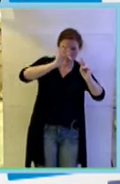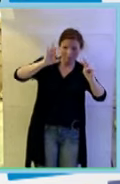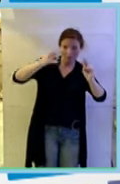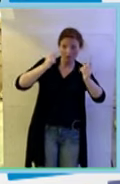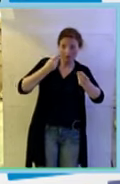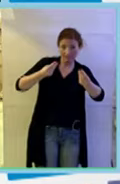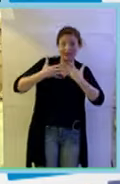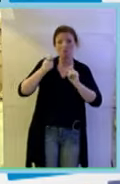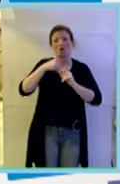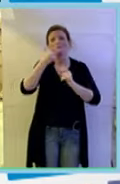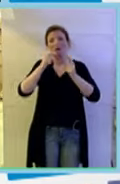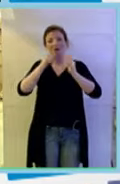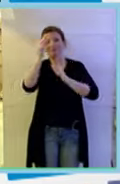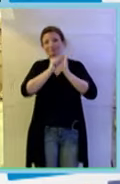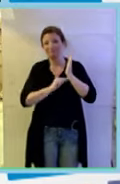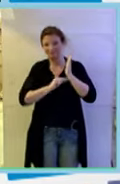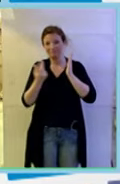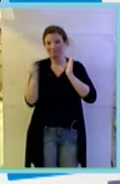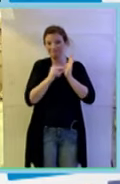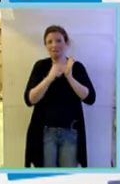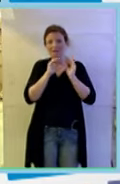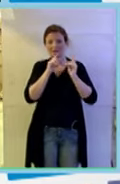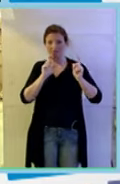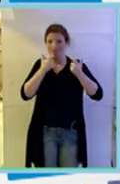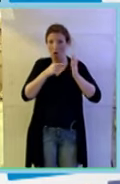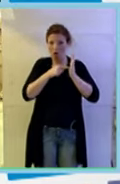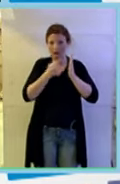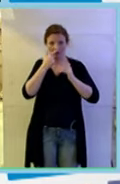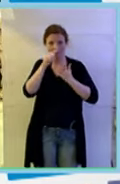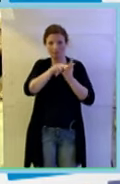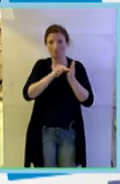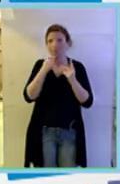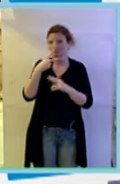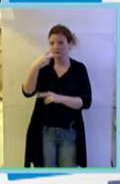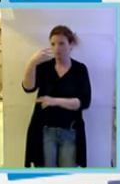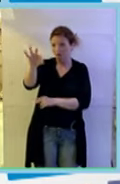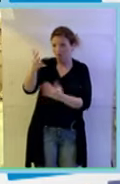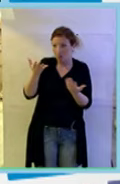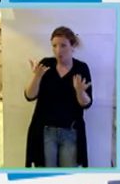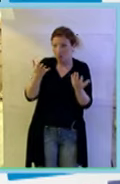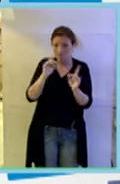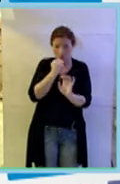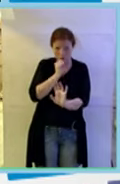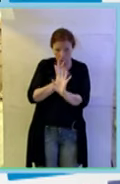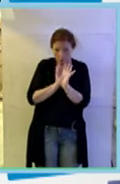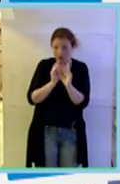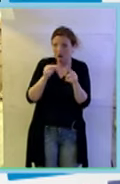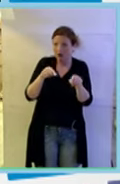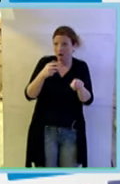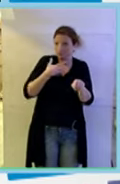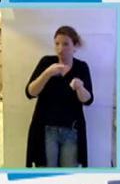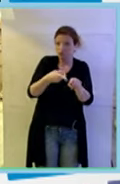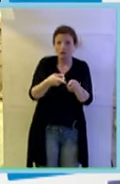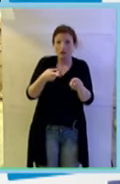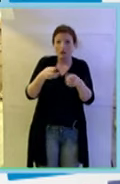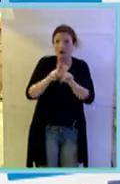ad accesso limitato? Io gli dissi di no, vi pare una cosa logica? Siamo di fronte